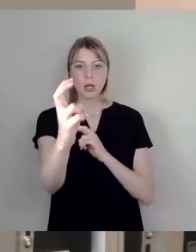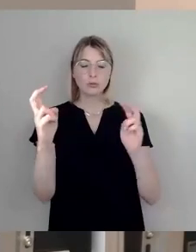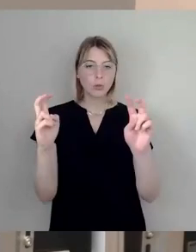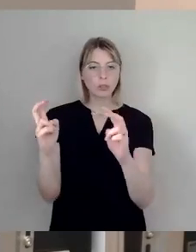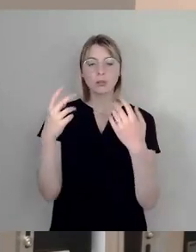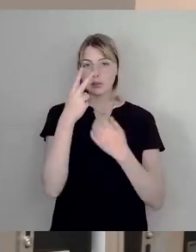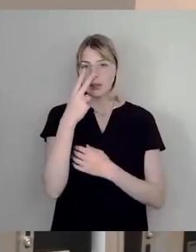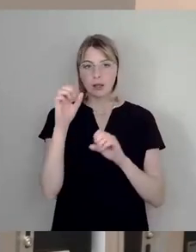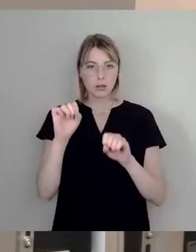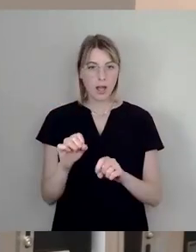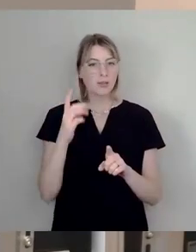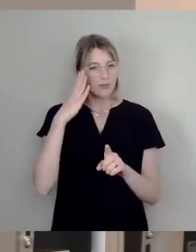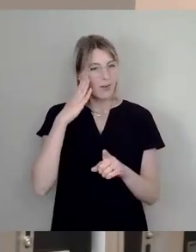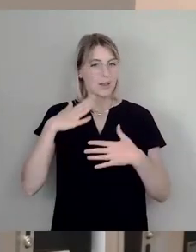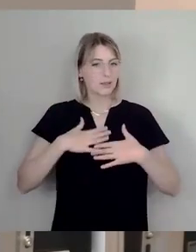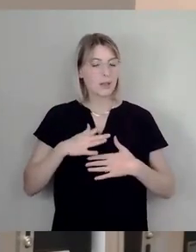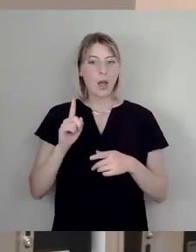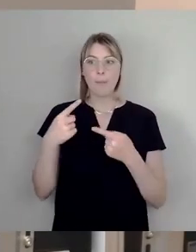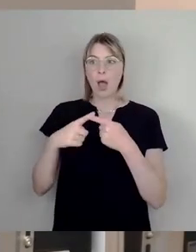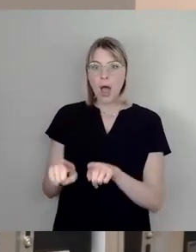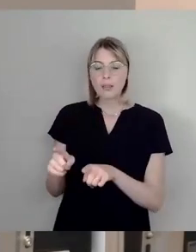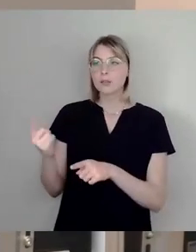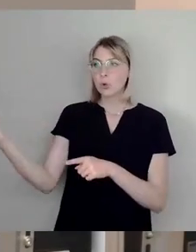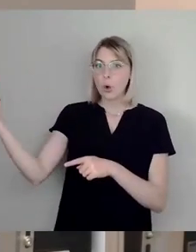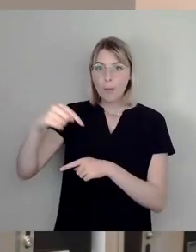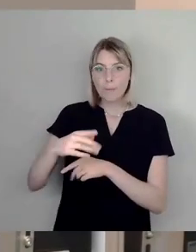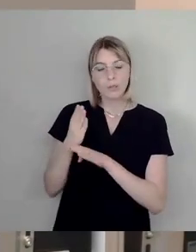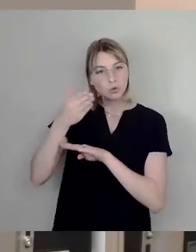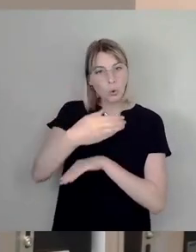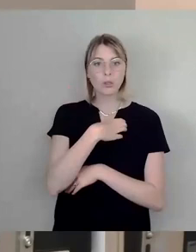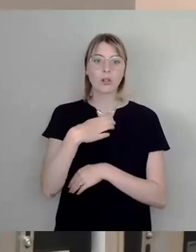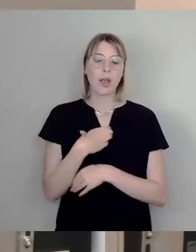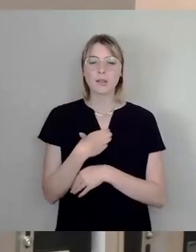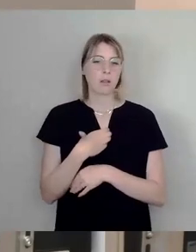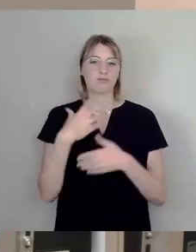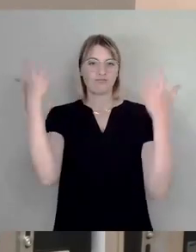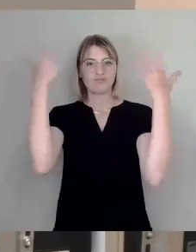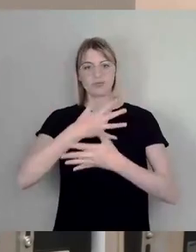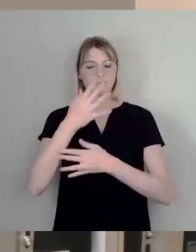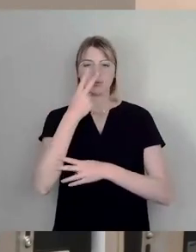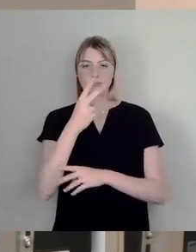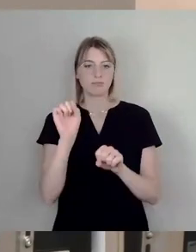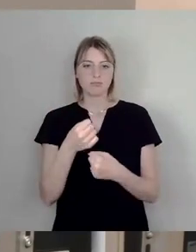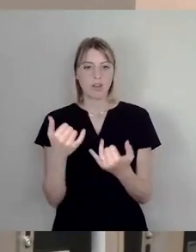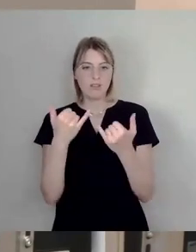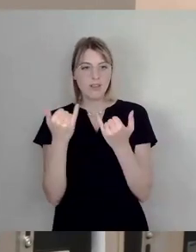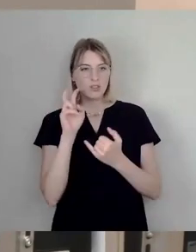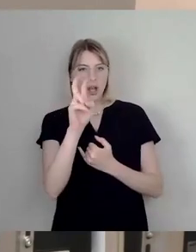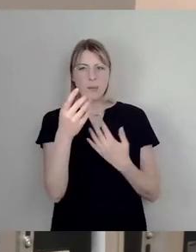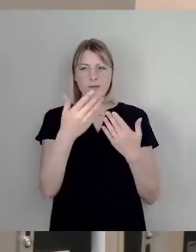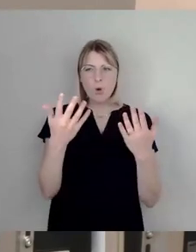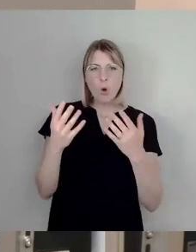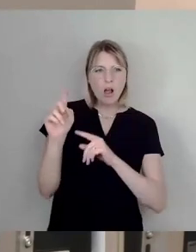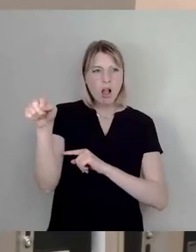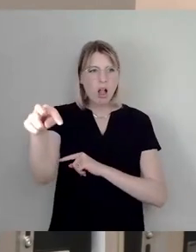so trivial, dass man eben nicht alle Linien an dieser Haltestelle vorfindet. Die verdreckte Situation ist Ihnen sicherlich ja auch allen jetzt auch